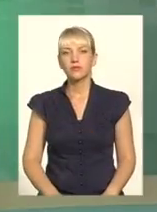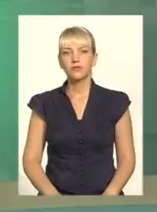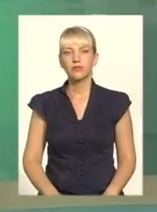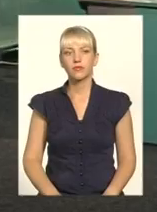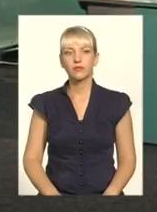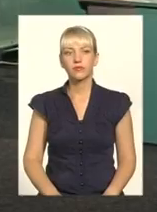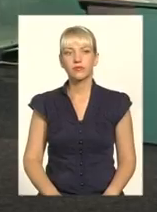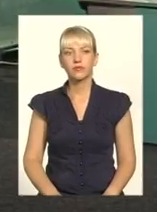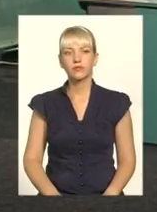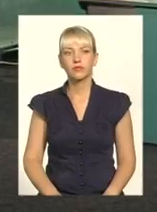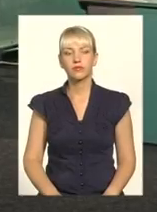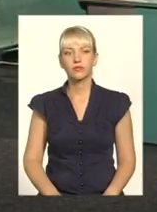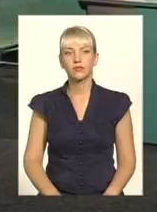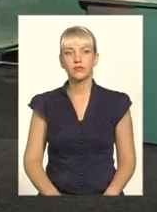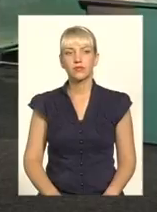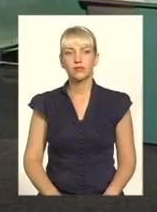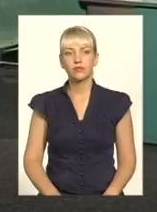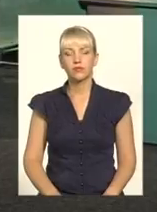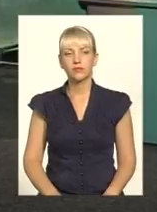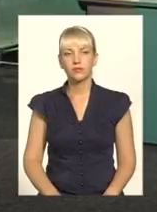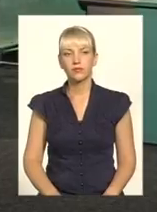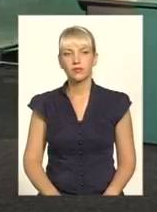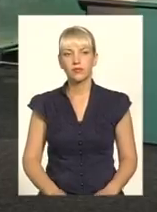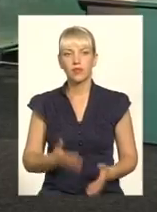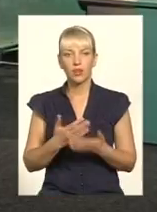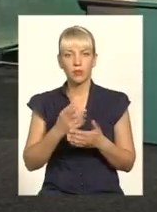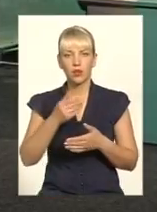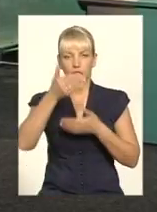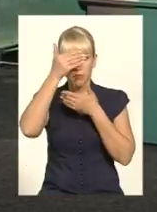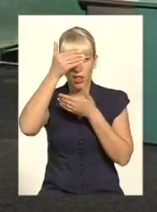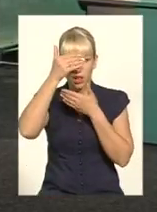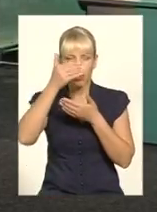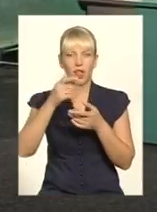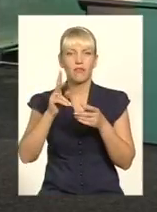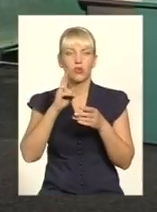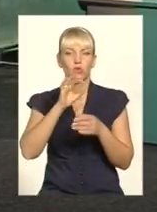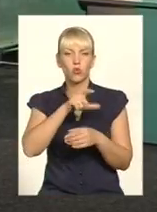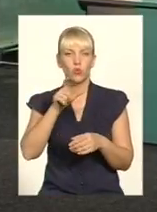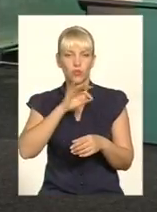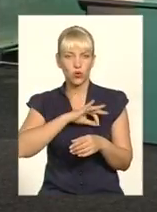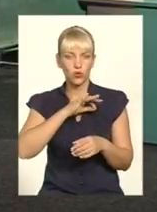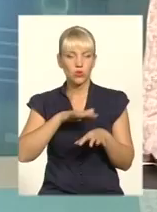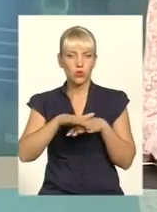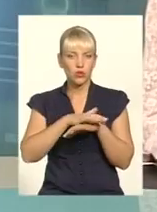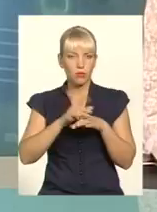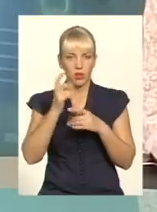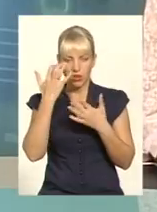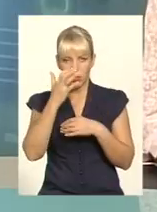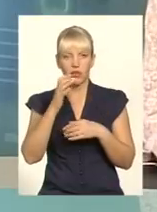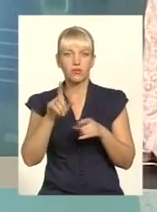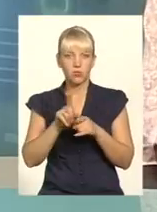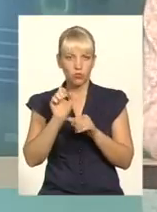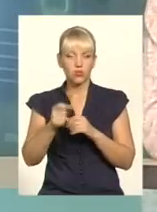Хоча особи допускають маскування. Тобто, балаклави, шарфи, але виявити можна. Пані Лілі, що